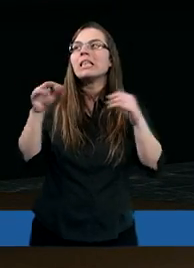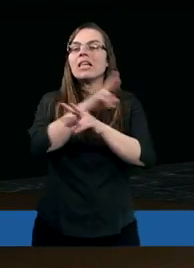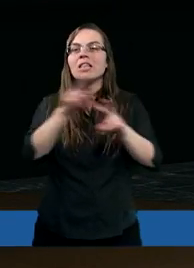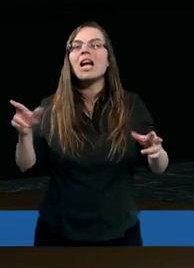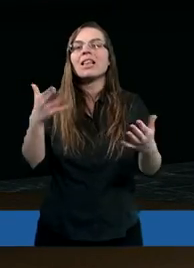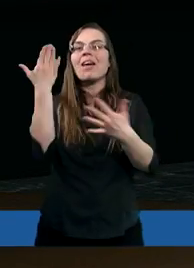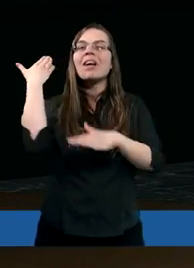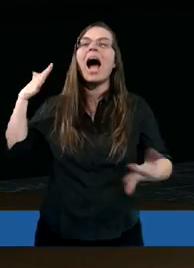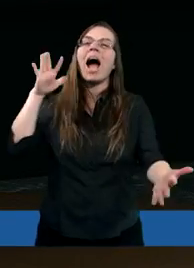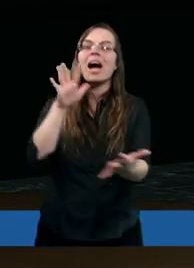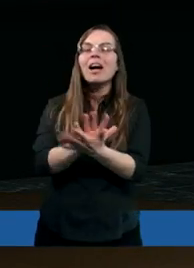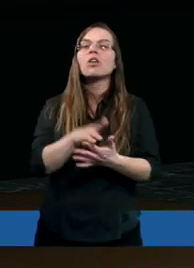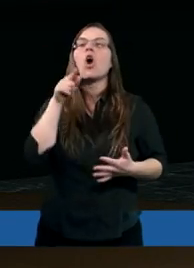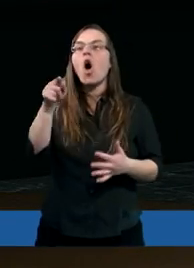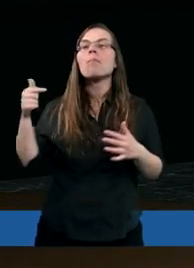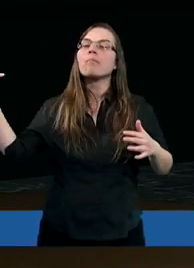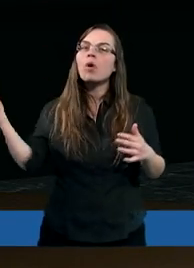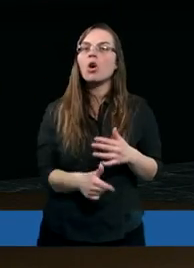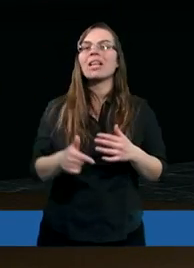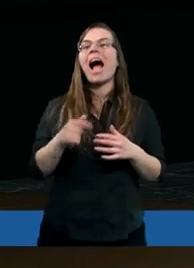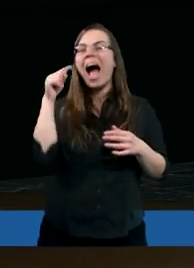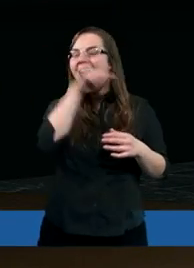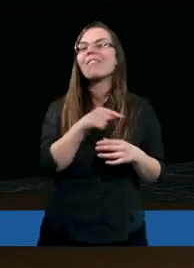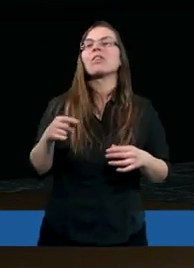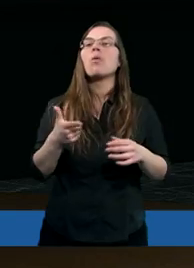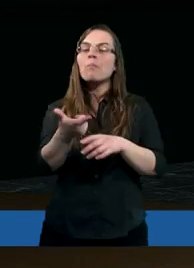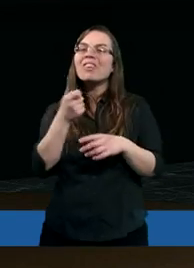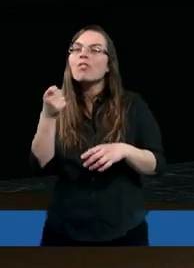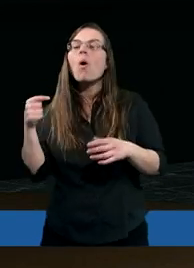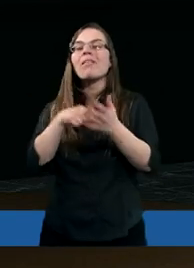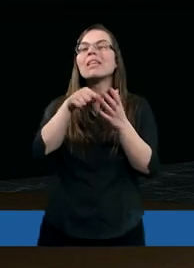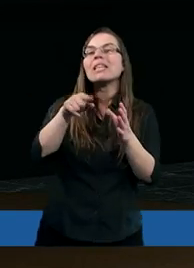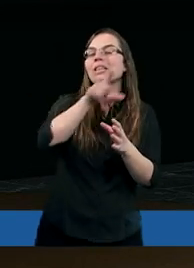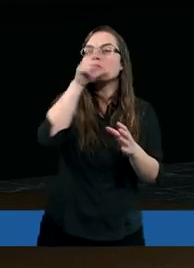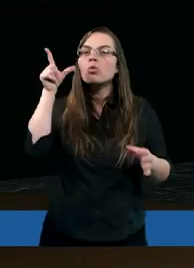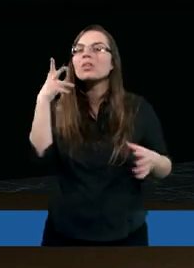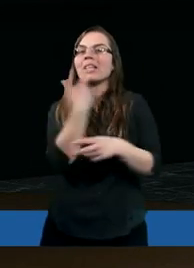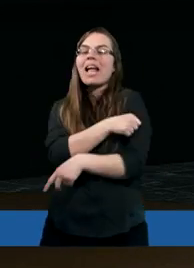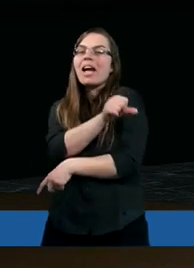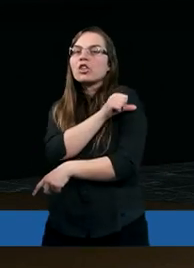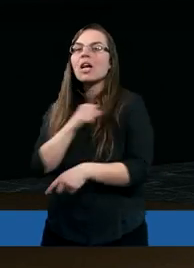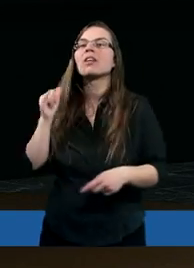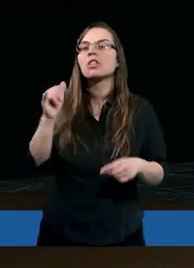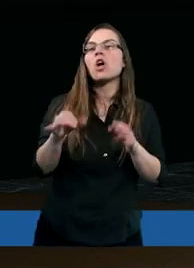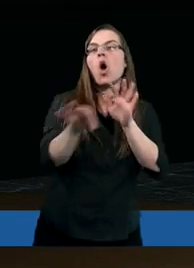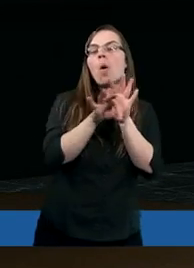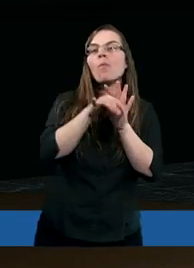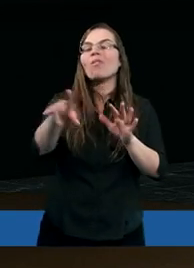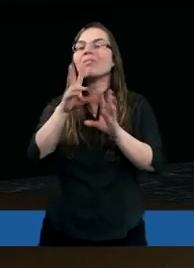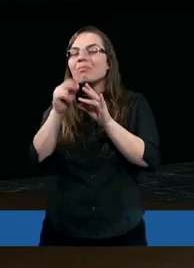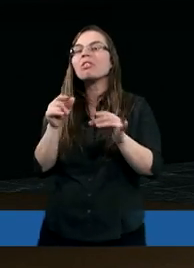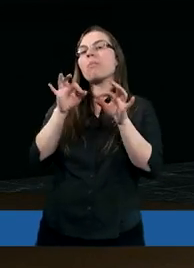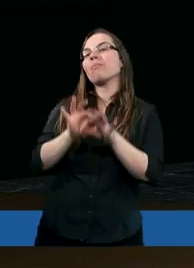dawnego charakteru, Pan potrafi przywołać i tych właśnie niechrześcijan i od nowa ich